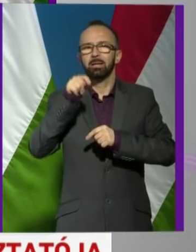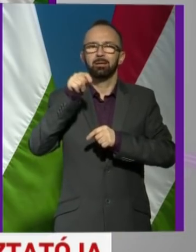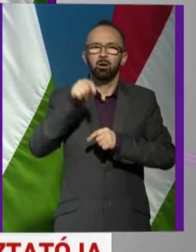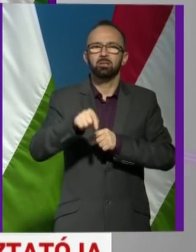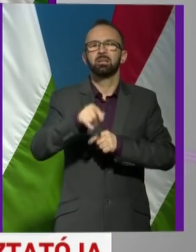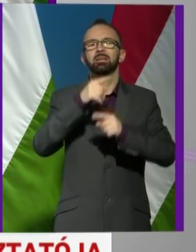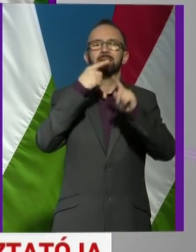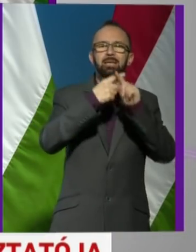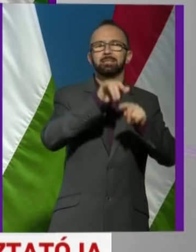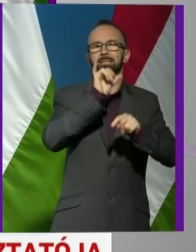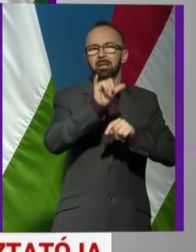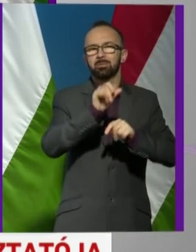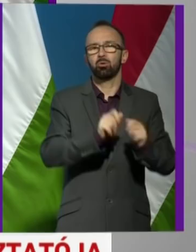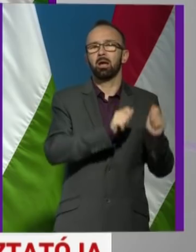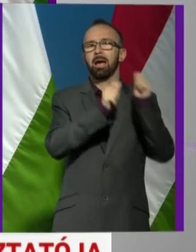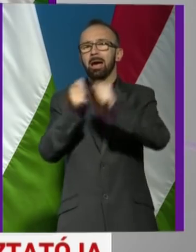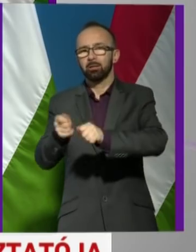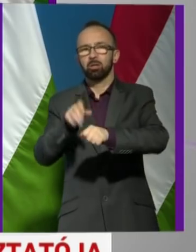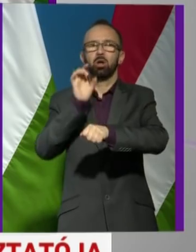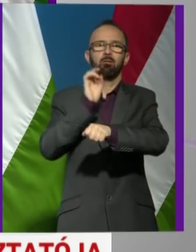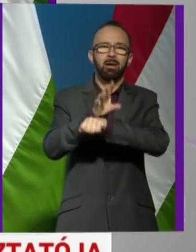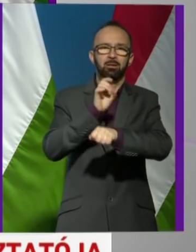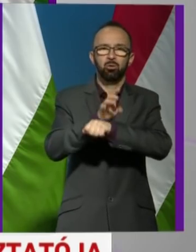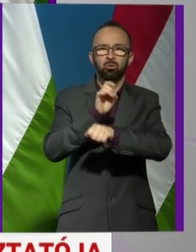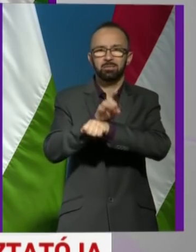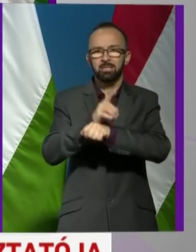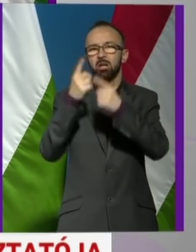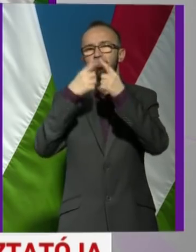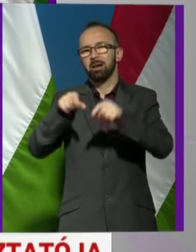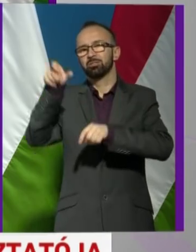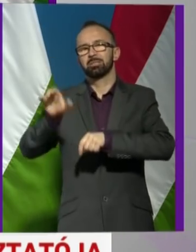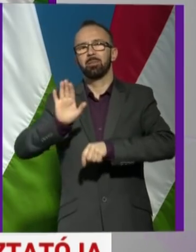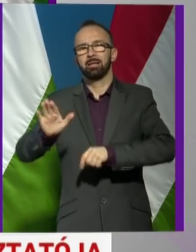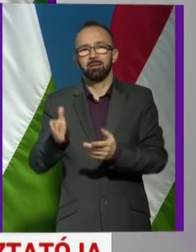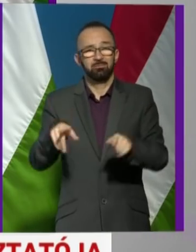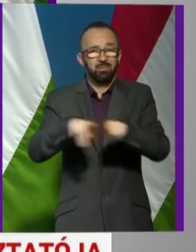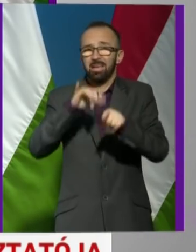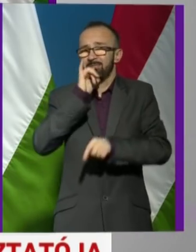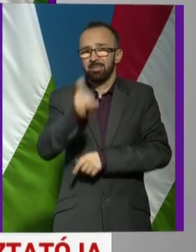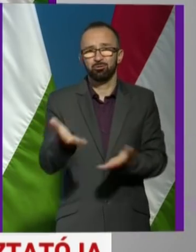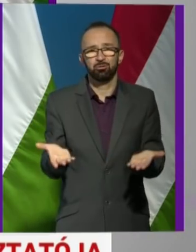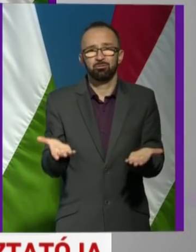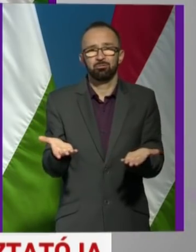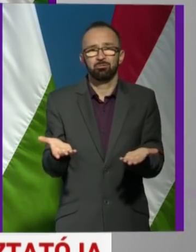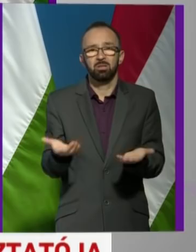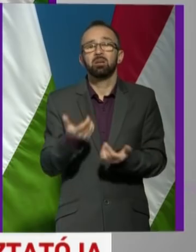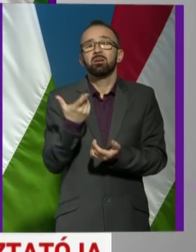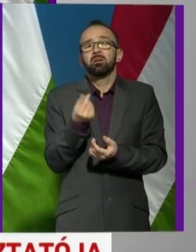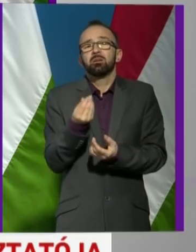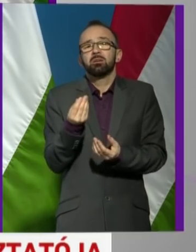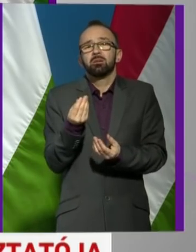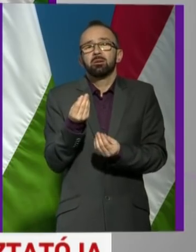hogy XY adta át a kórokozót egy másik személynek. Ilyen nincsen. Mivel